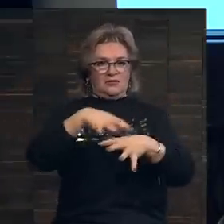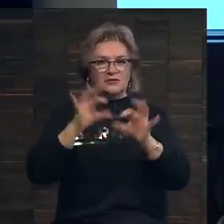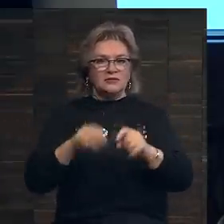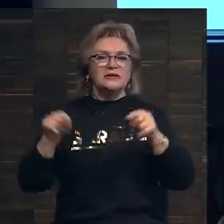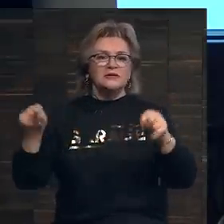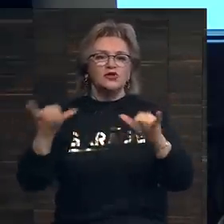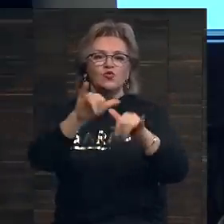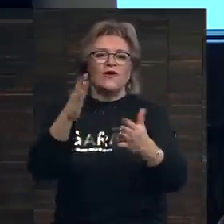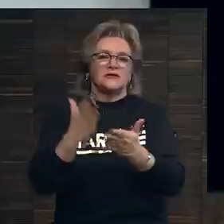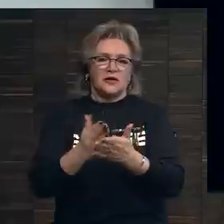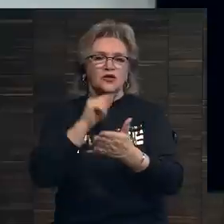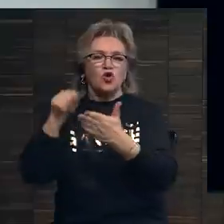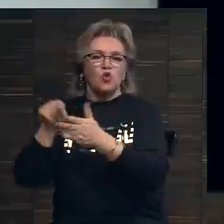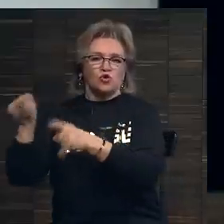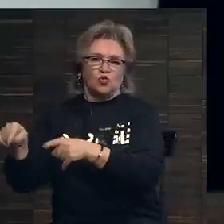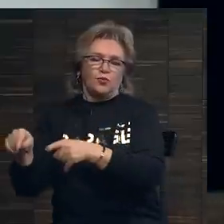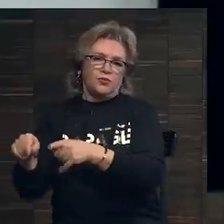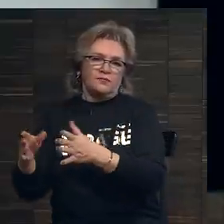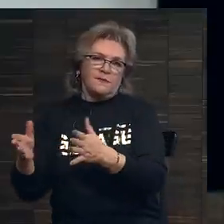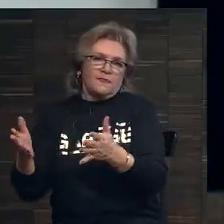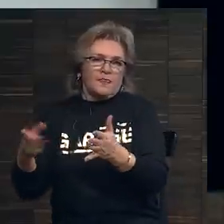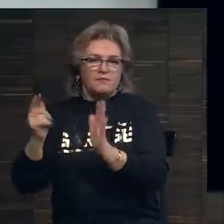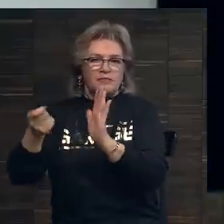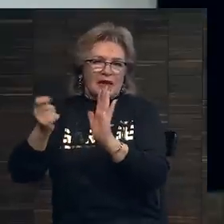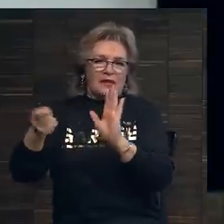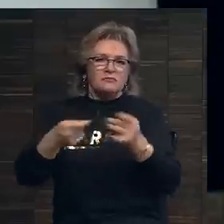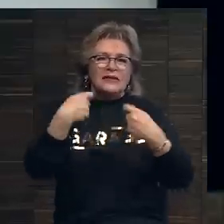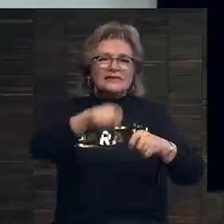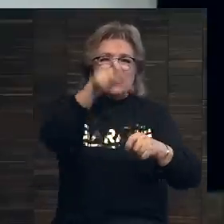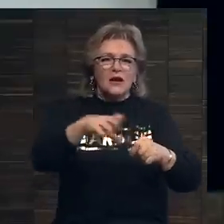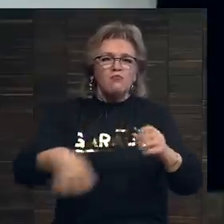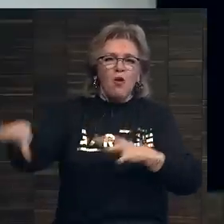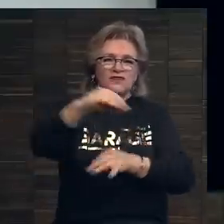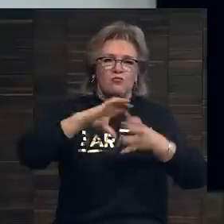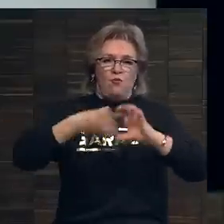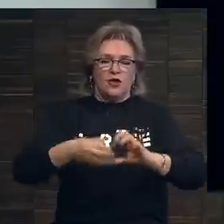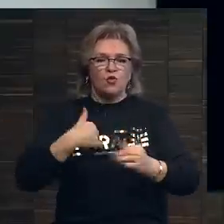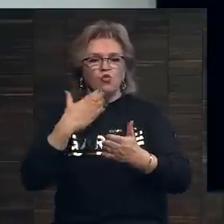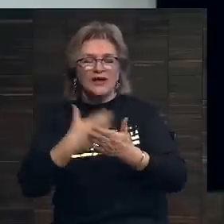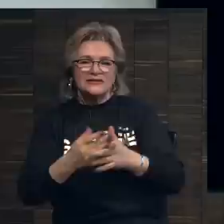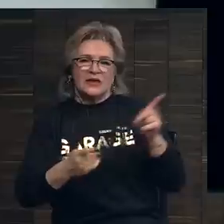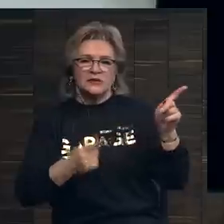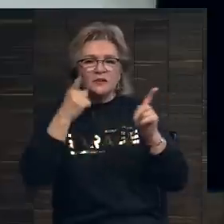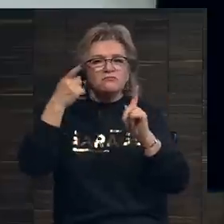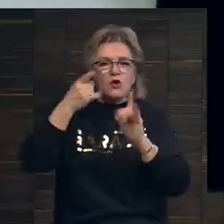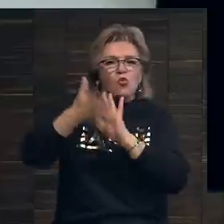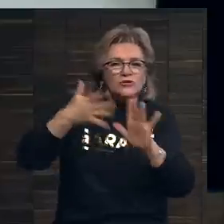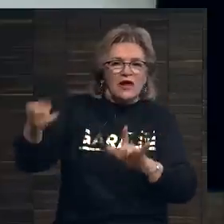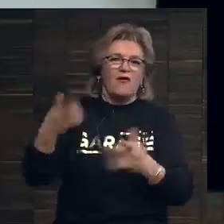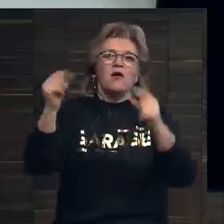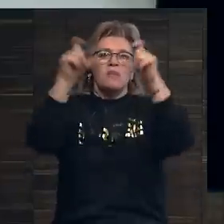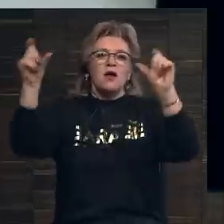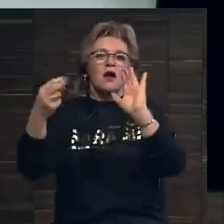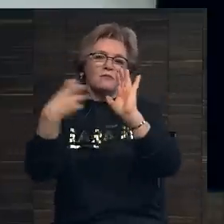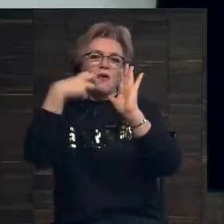Здесь у вас есть доступ к дилерам по всему миру. У нас есть узнаваемость бренда по